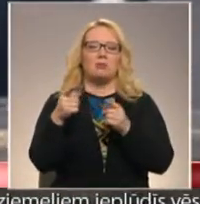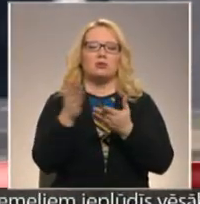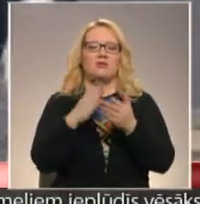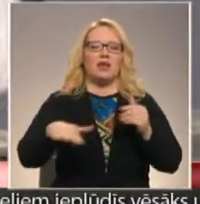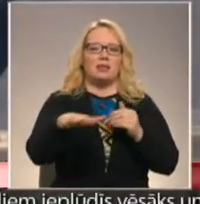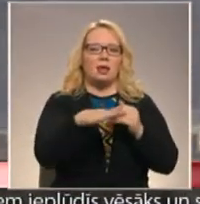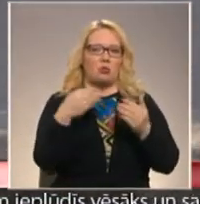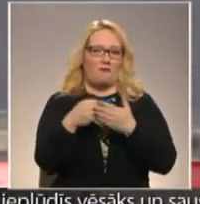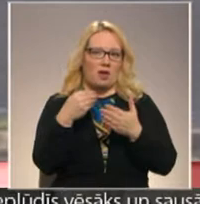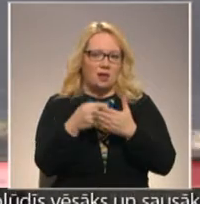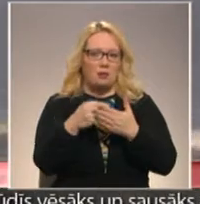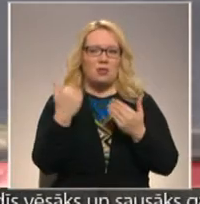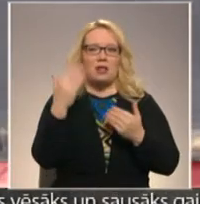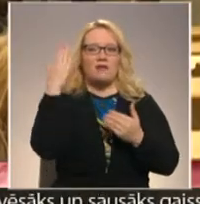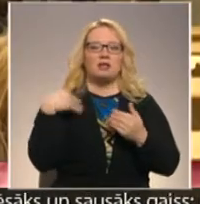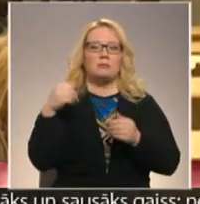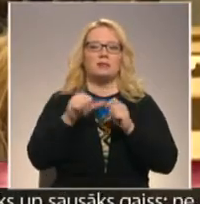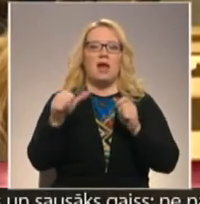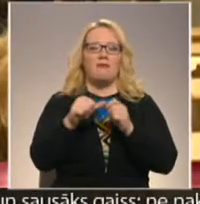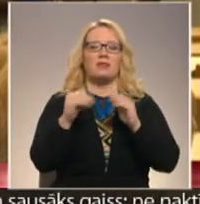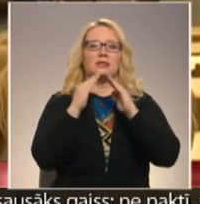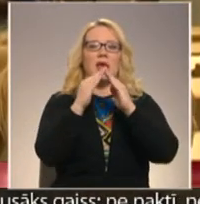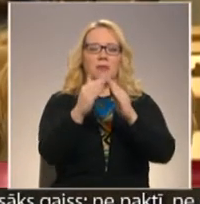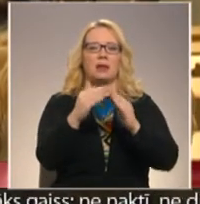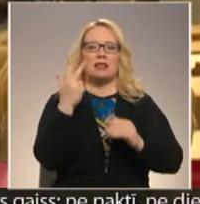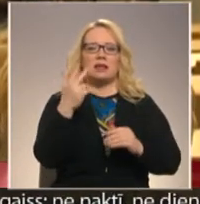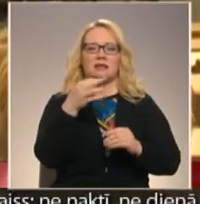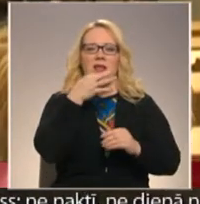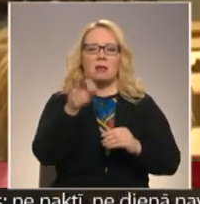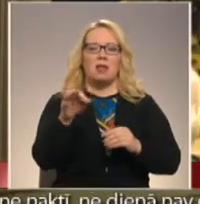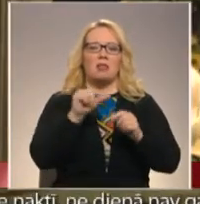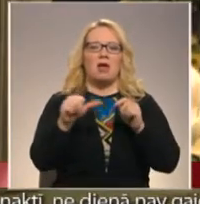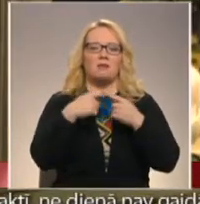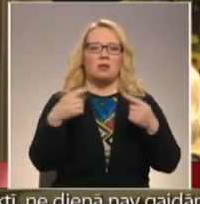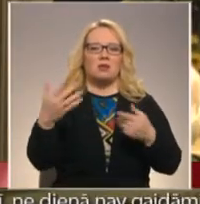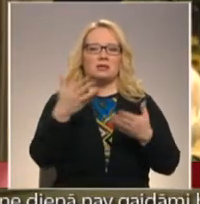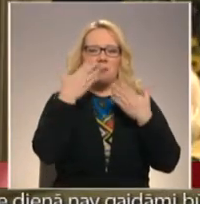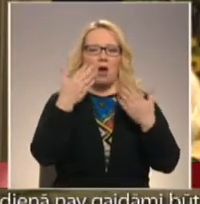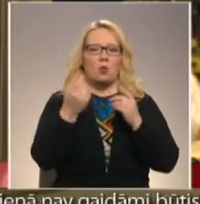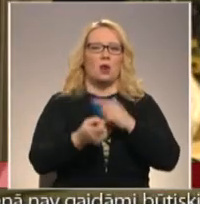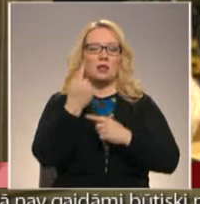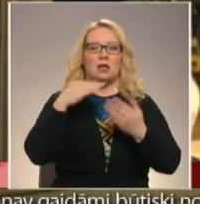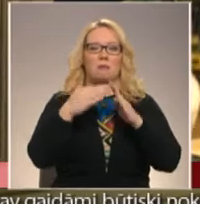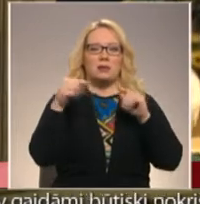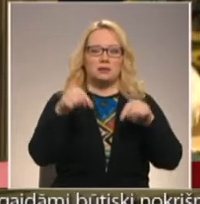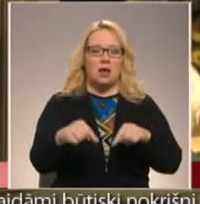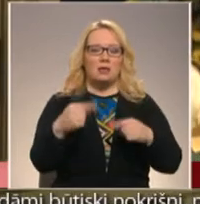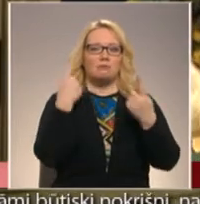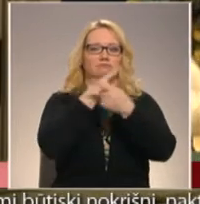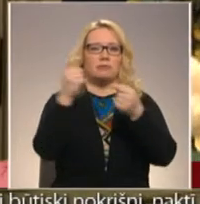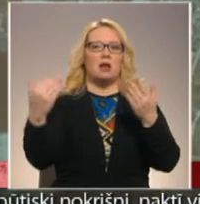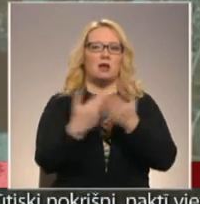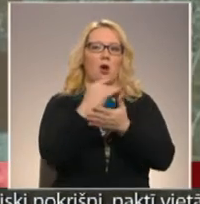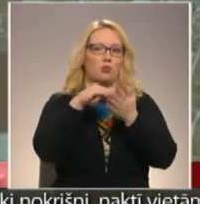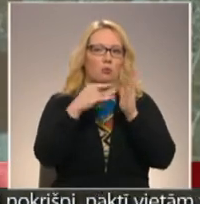Šonadēļ uzņēmums Ventspils nāk termināls, kas ir viens no trījiem nepatīkam naftas produktus maku radītājiem pilsētā, nāca sklajā ar jaunu